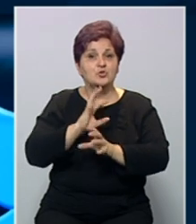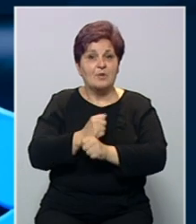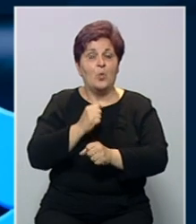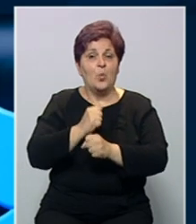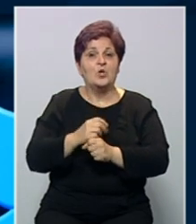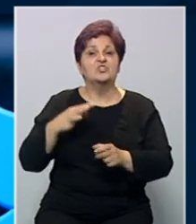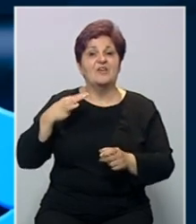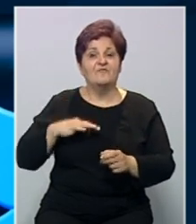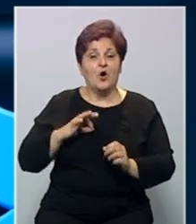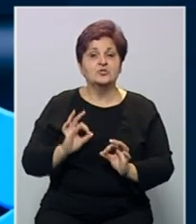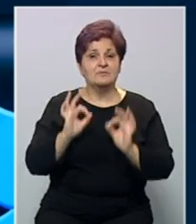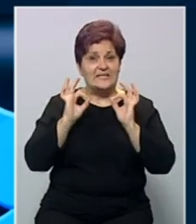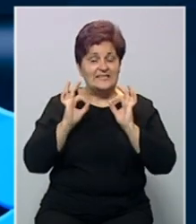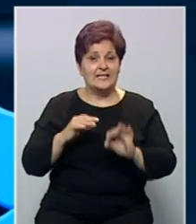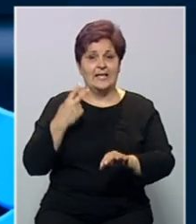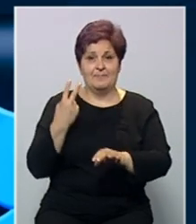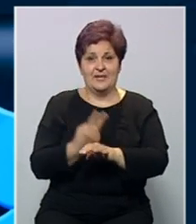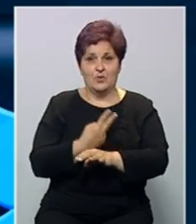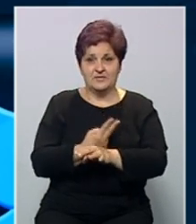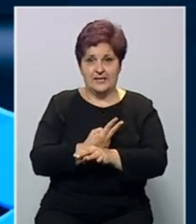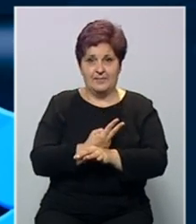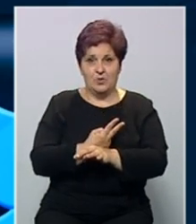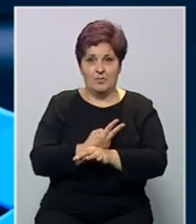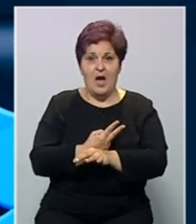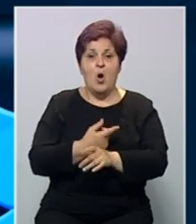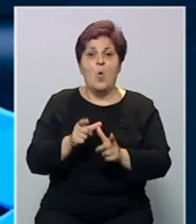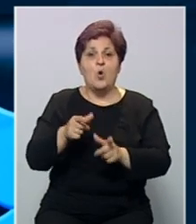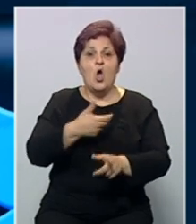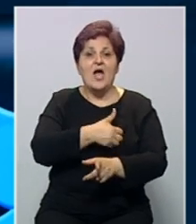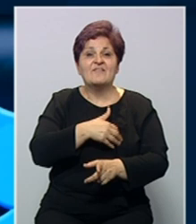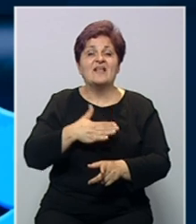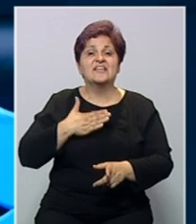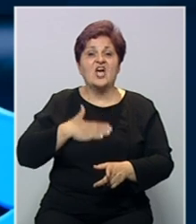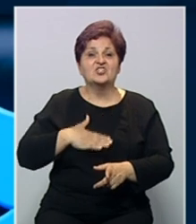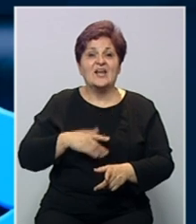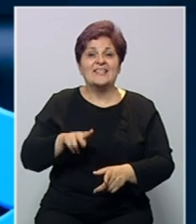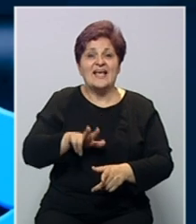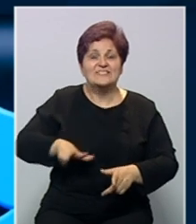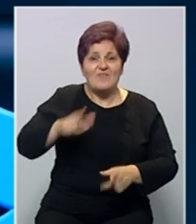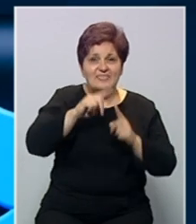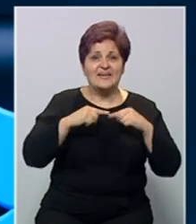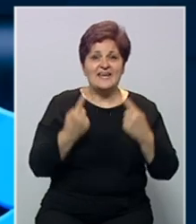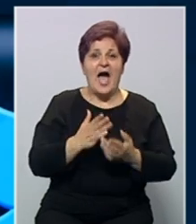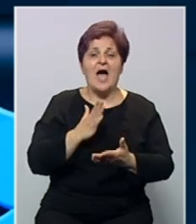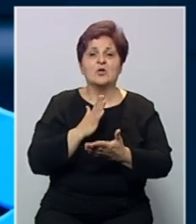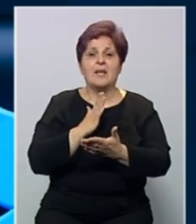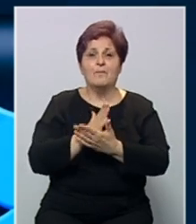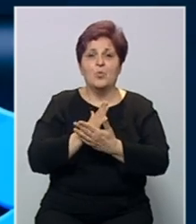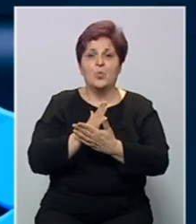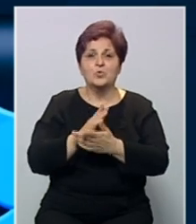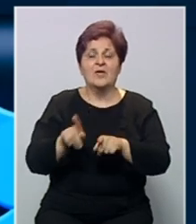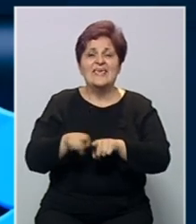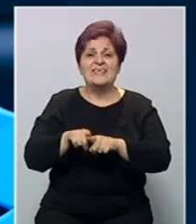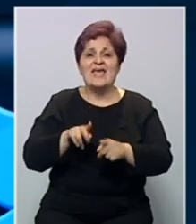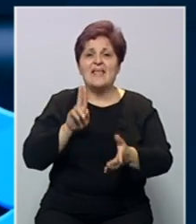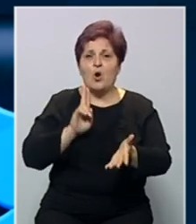BiH učini funkcionalnijom i stabilnijom zemljom u kojoj Hrvatska želi da sva tri konstitutivna naroda